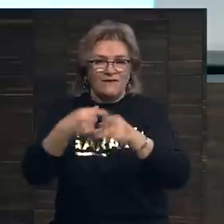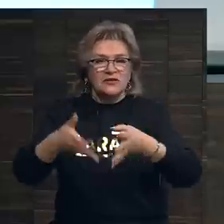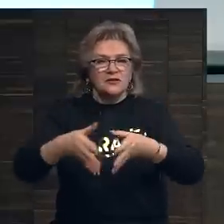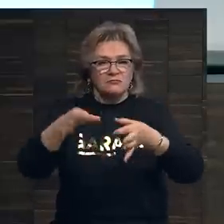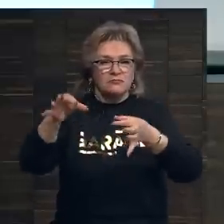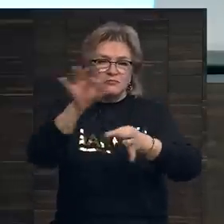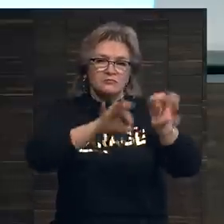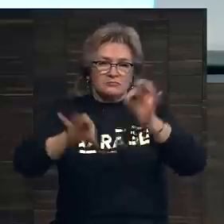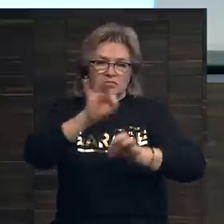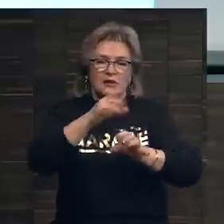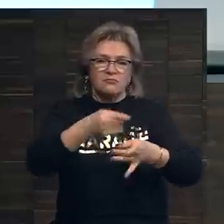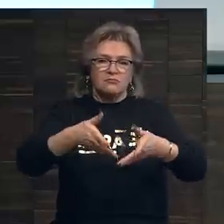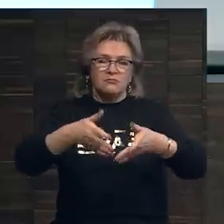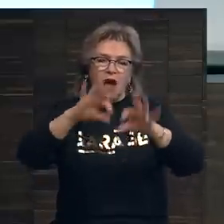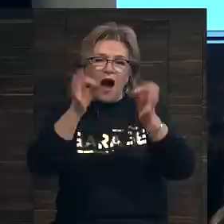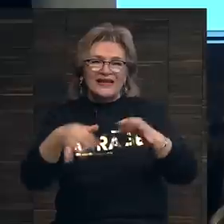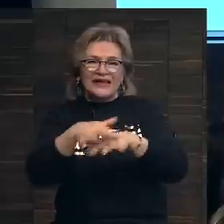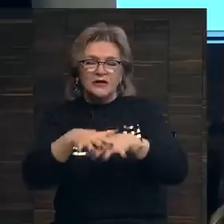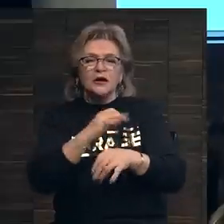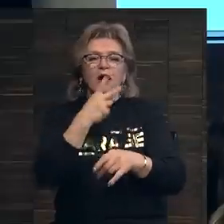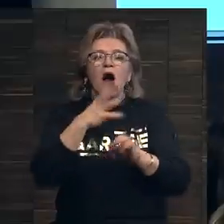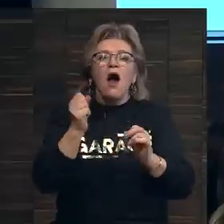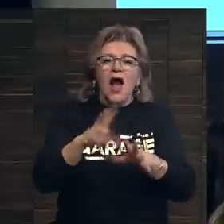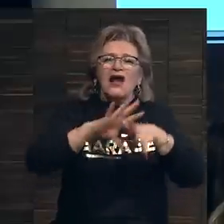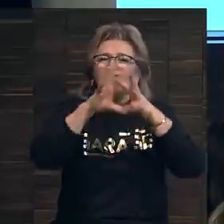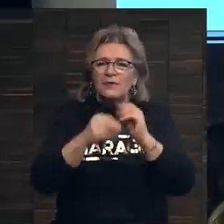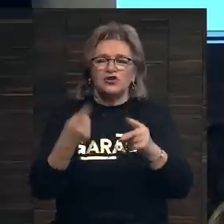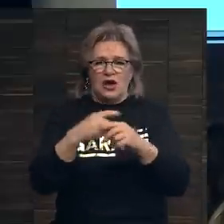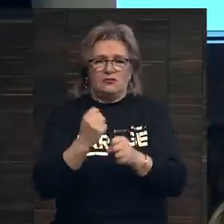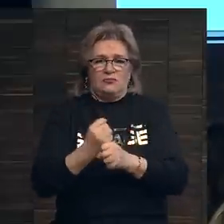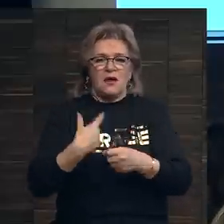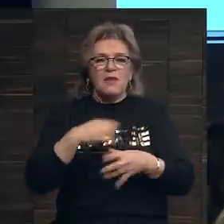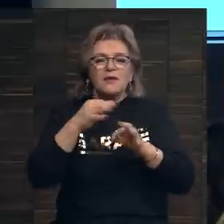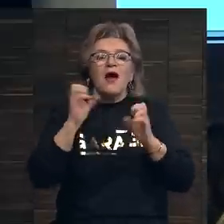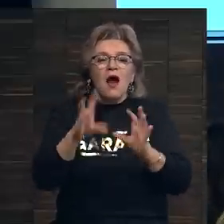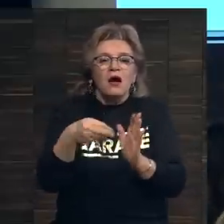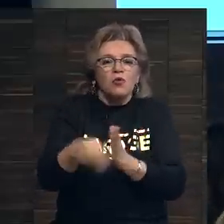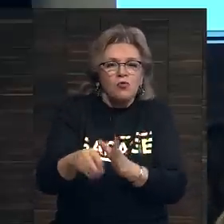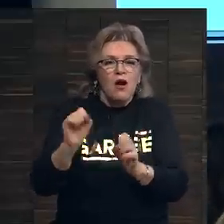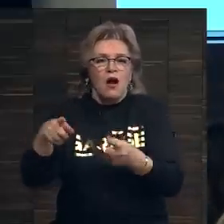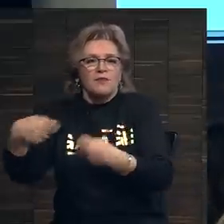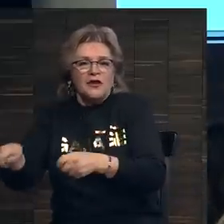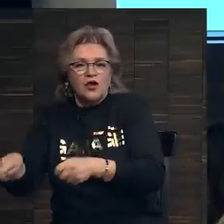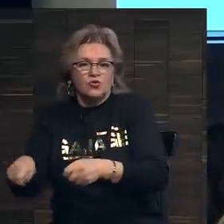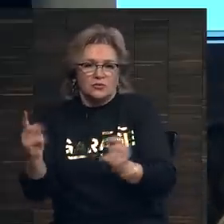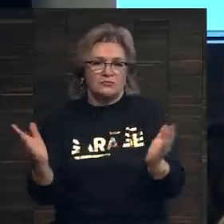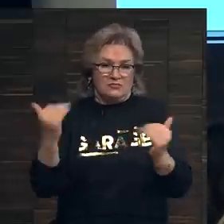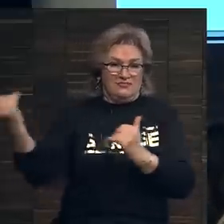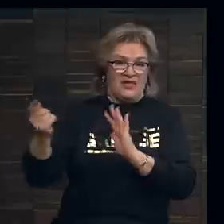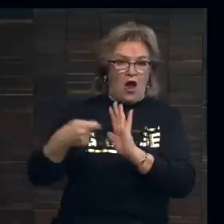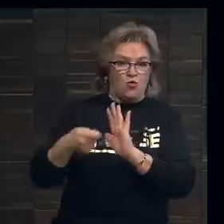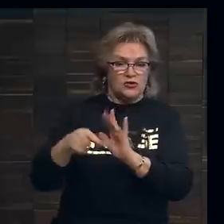Не только говорить о самих аукционах, но и о том, как устроен рынок вообще. Мы поговорим о том, как покупают и продают на аукционах.